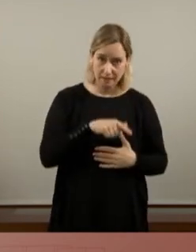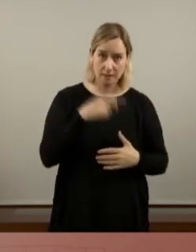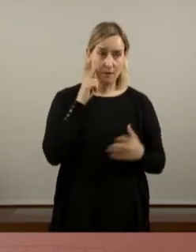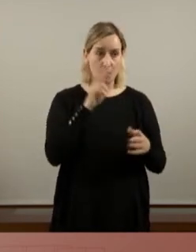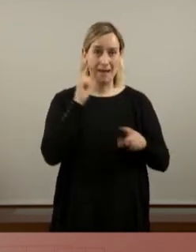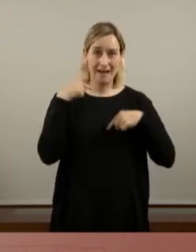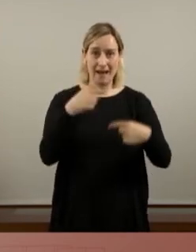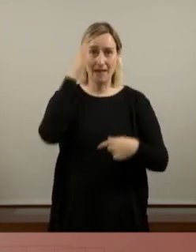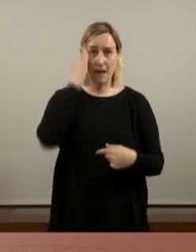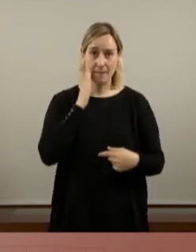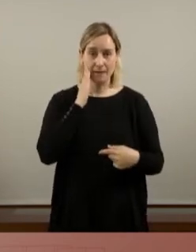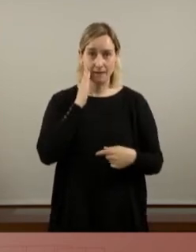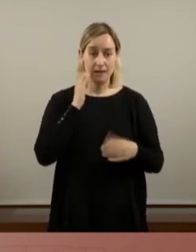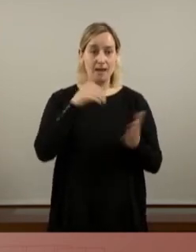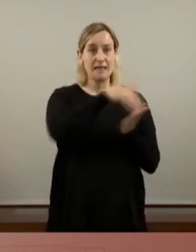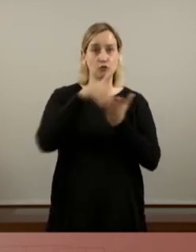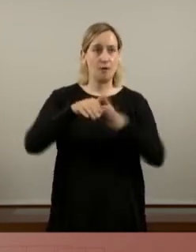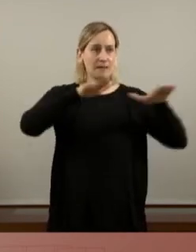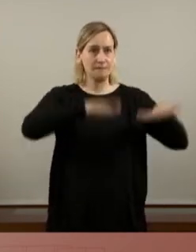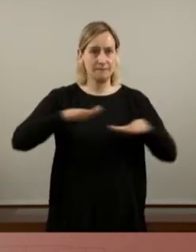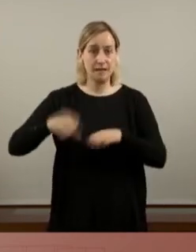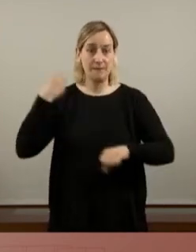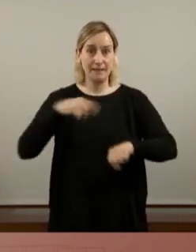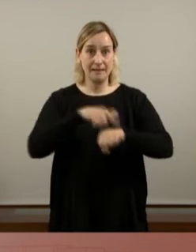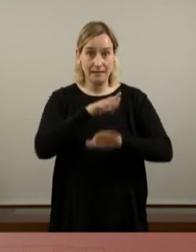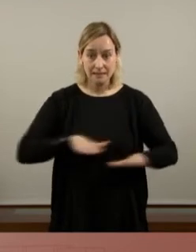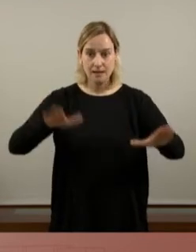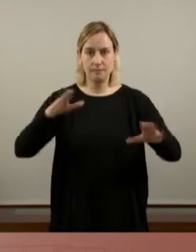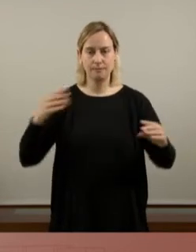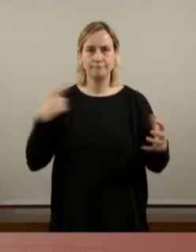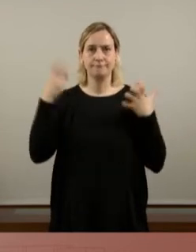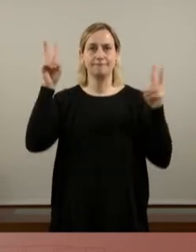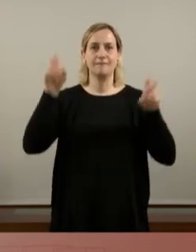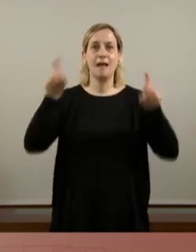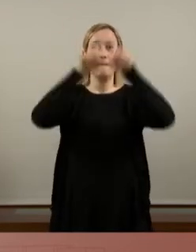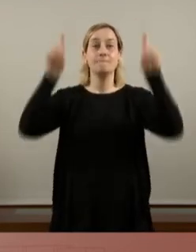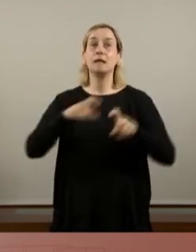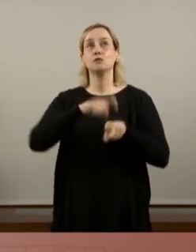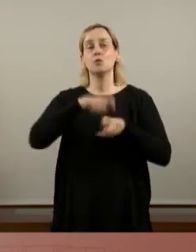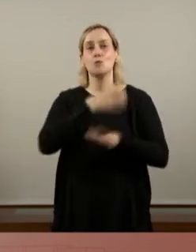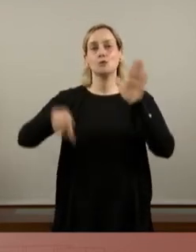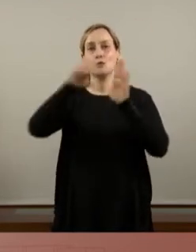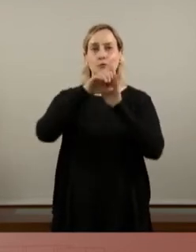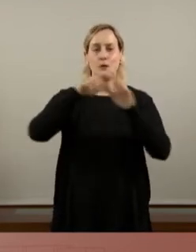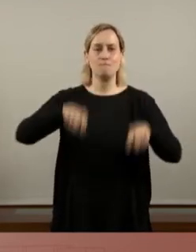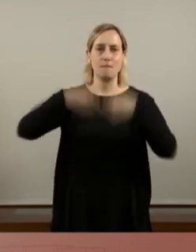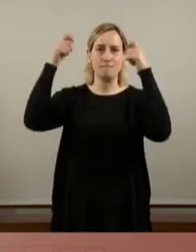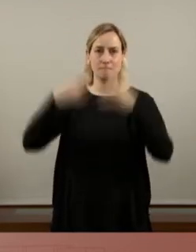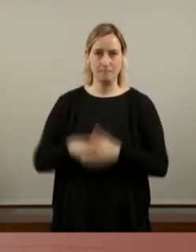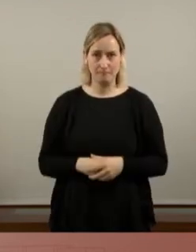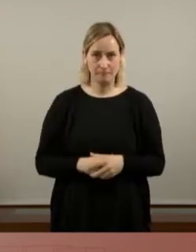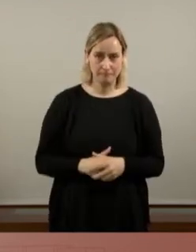veiem, cada matí aturant desnonaments, i que simultàniament xoquen amb els marcs constitucionals i supraestatals.